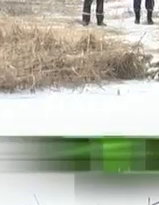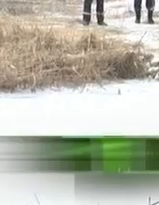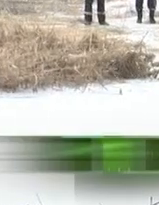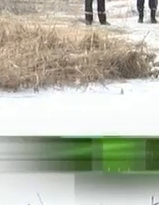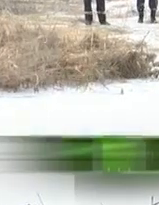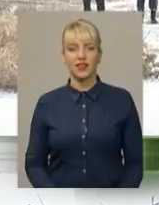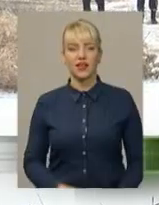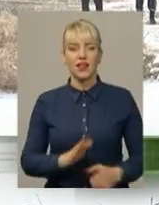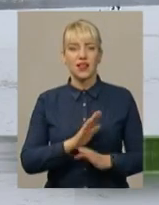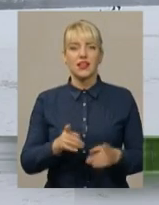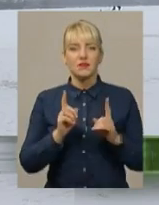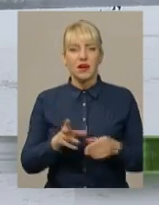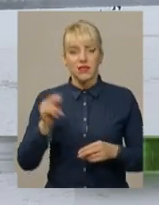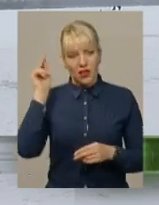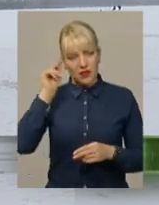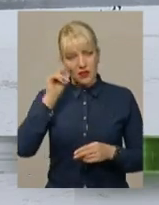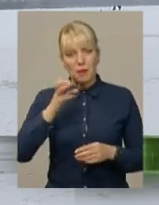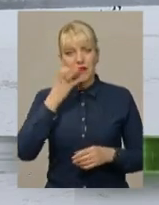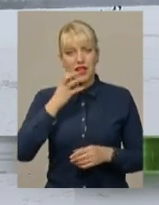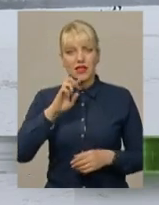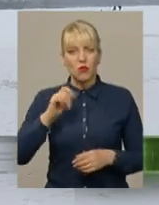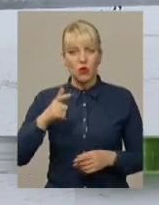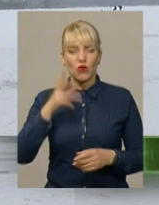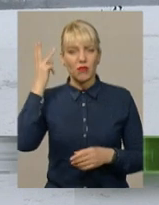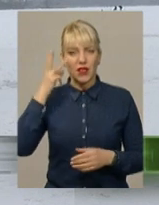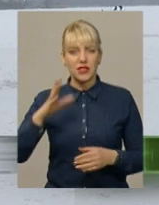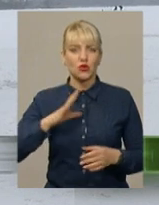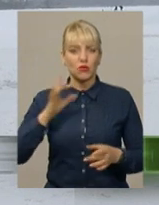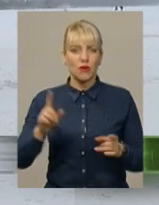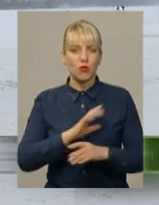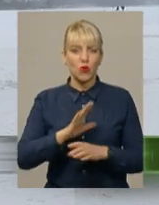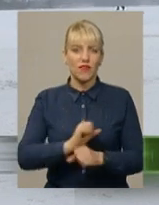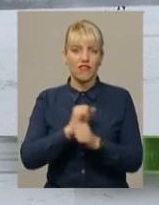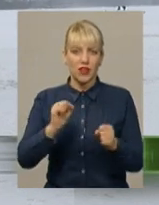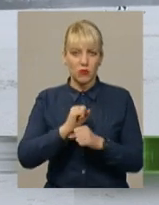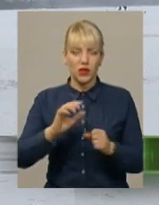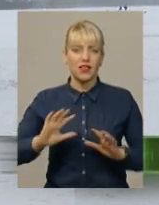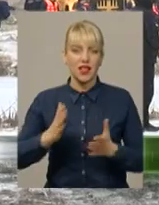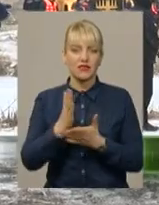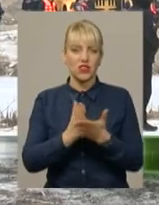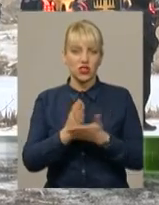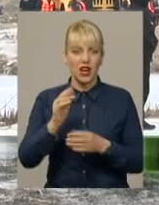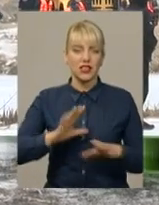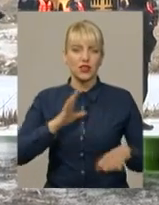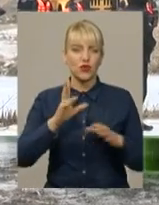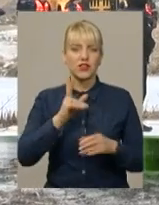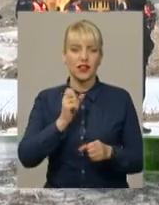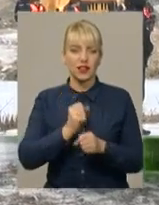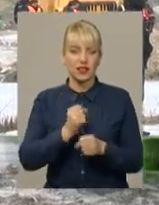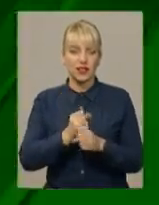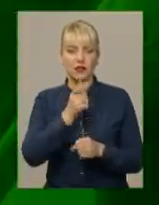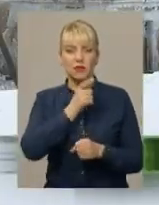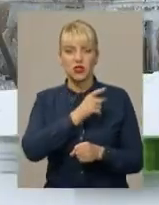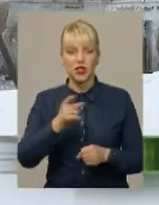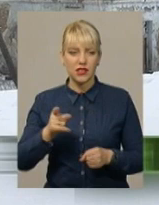Не справжні, а навчальні. На Південному Бузі у Хмельницькому лунали вибухи. Надзвичайники тренувалися, як діяти під час людоходу.